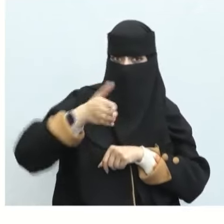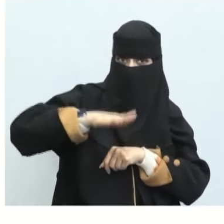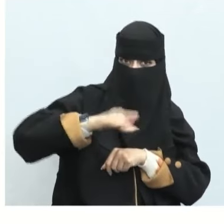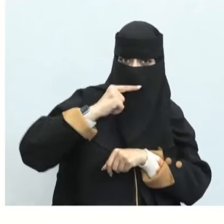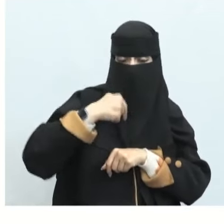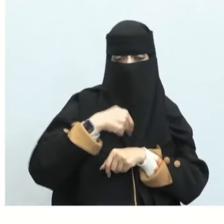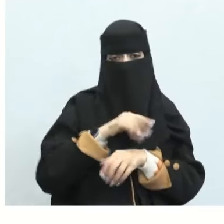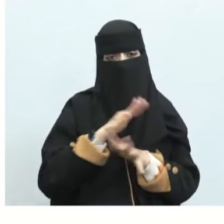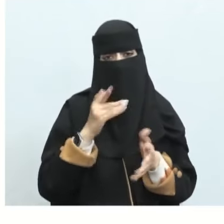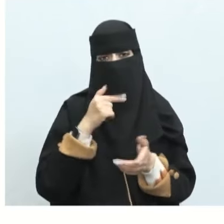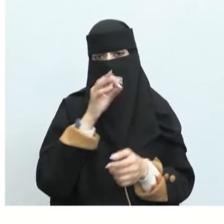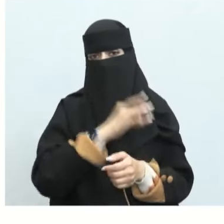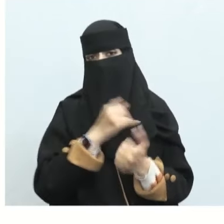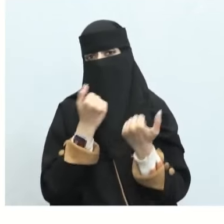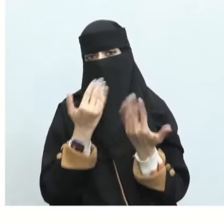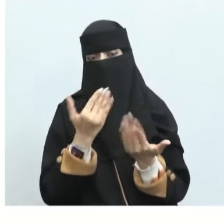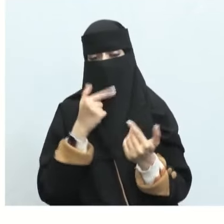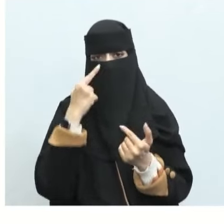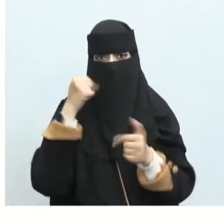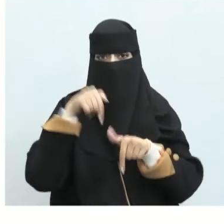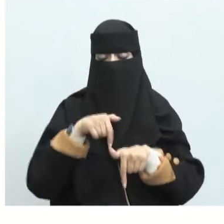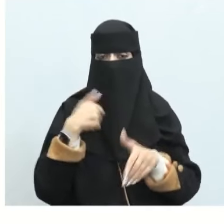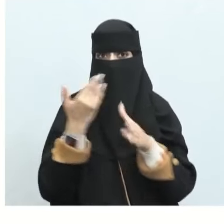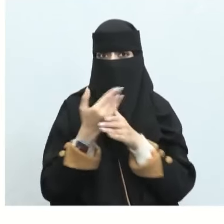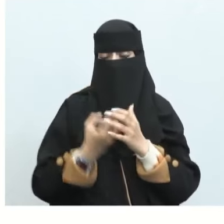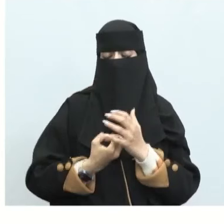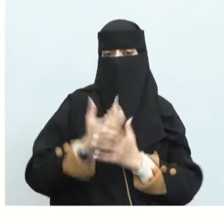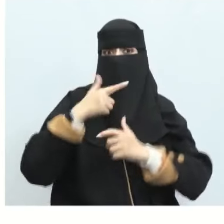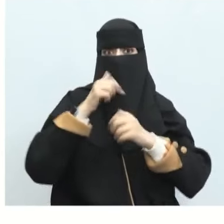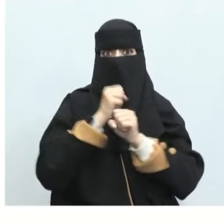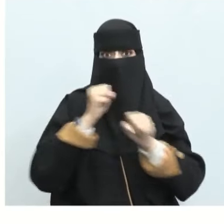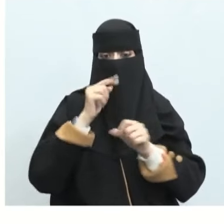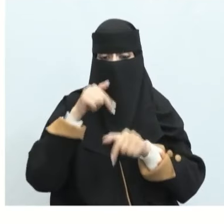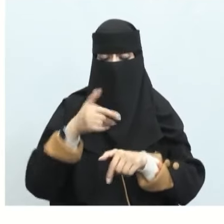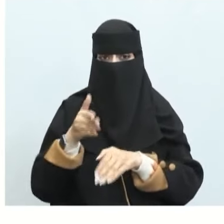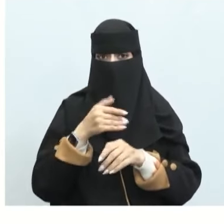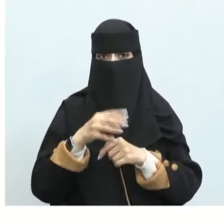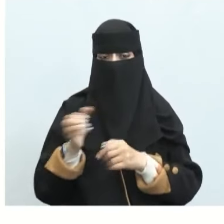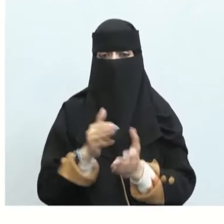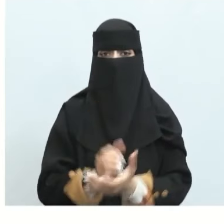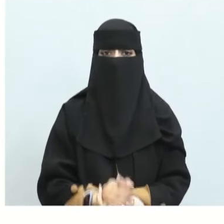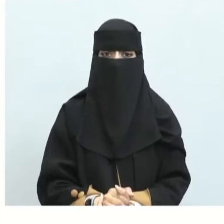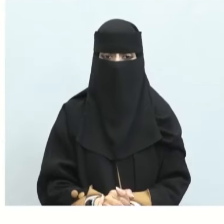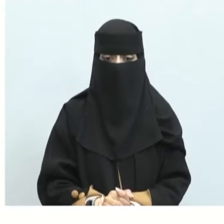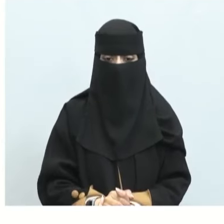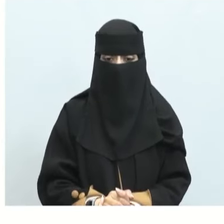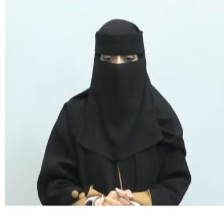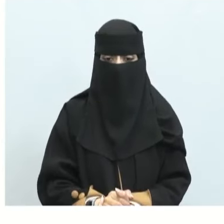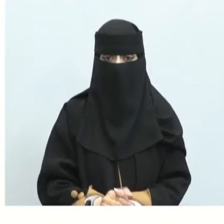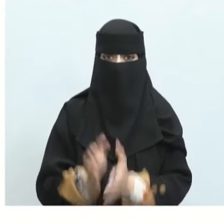فقدها وهذا أيضا تبين يعني سبب فجيعتها القوية من لفقدها لصخر